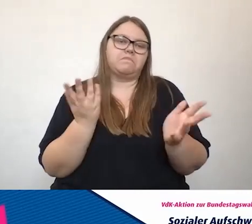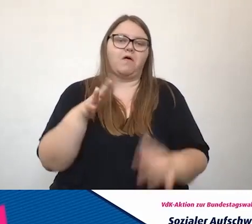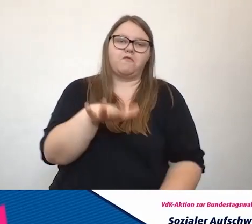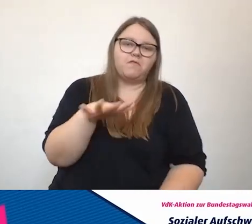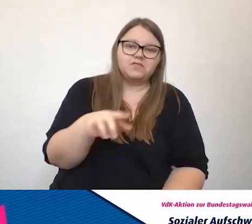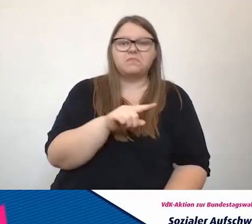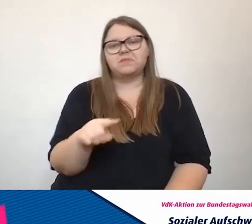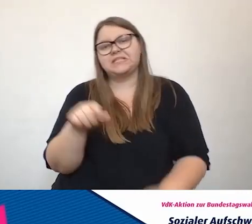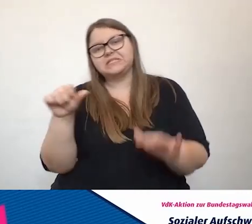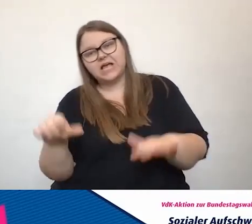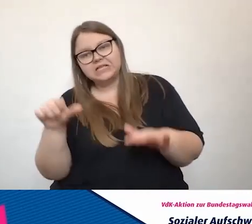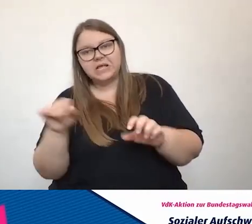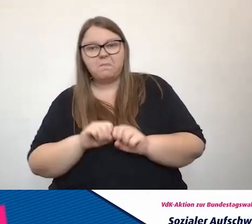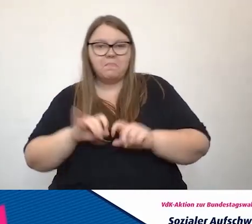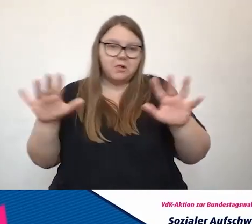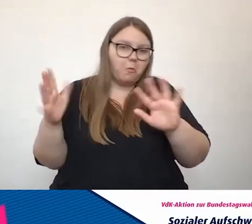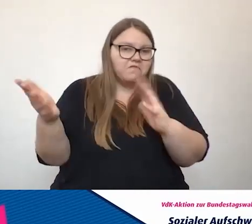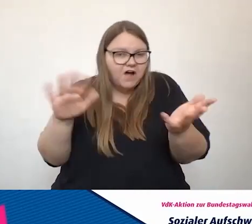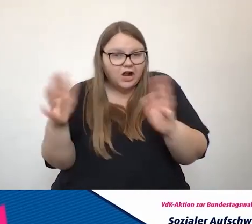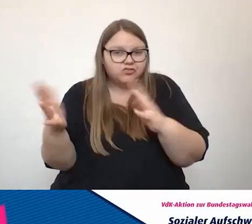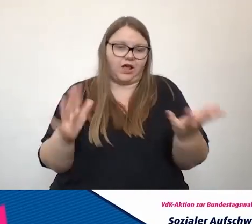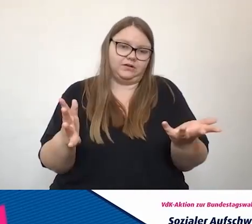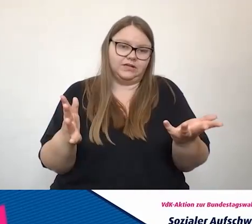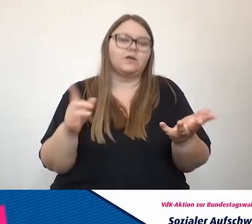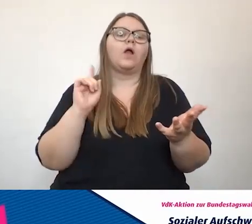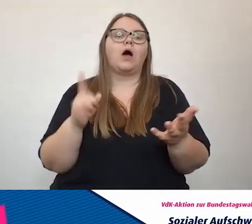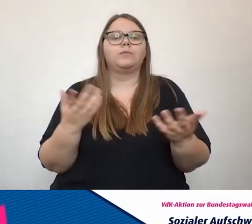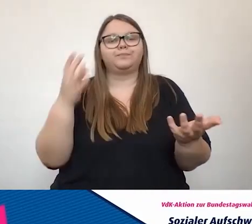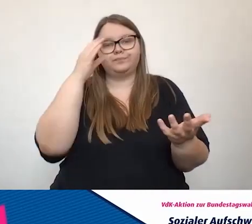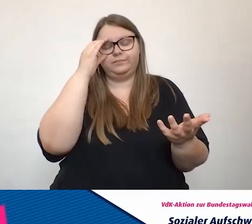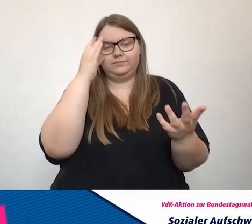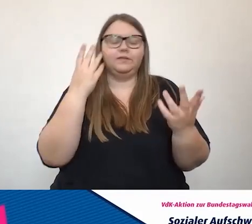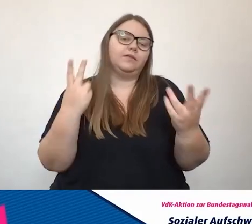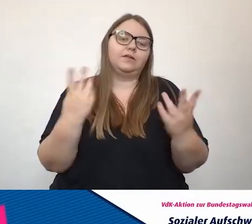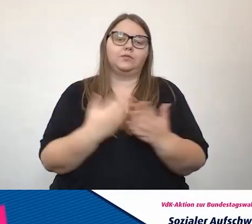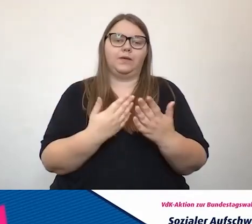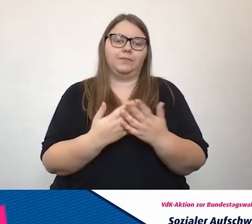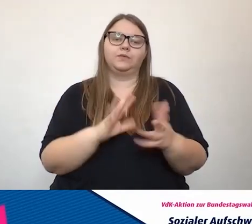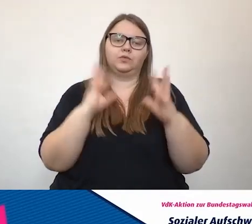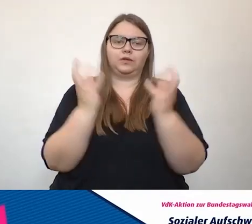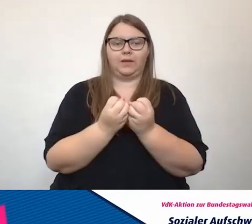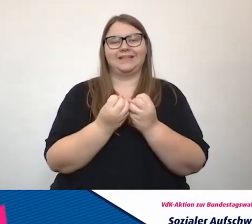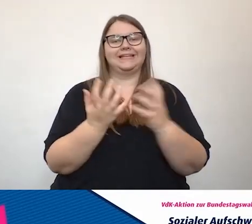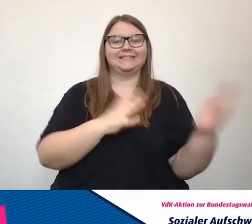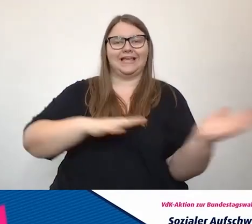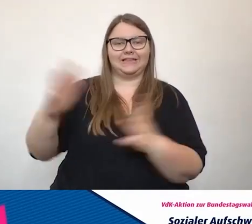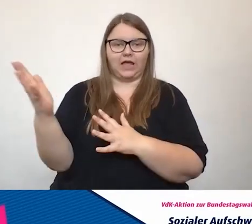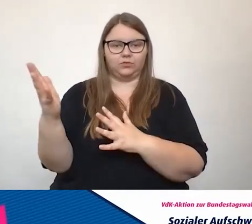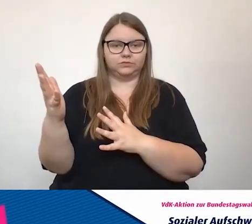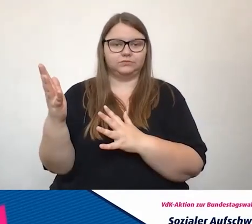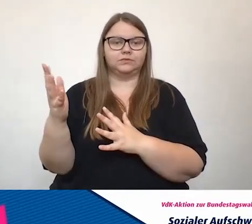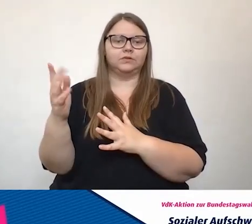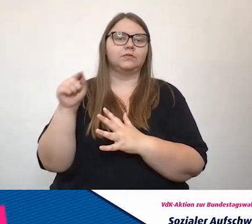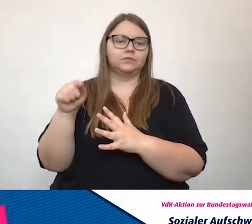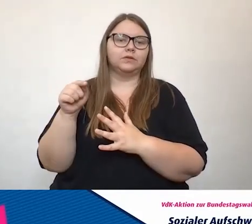16 Millionen wahrscheinlich insgesamt. Und auch wichtig, haben alleine 10.000 blinde Menschen. Ja, das ist